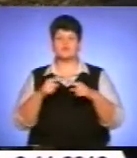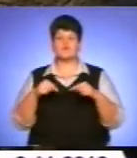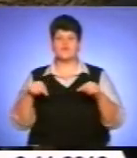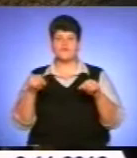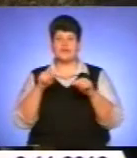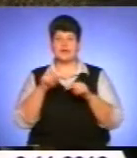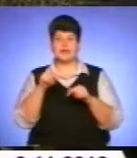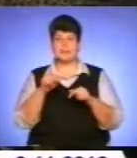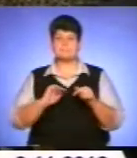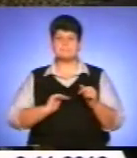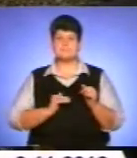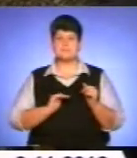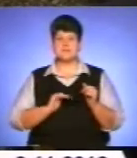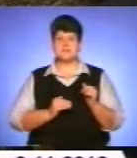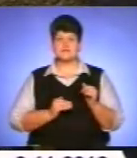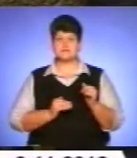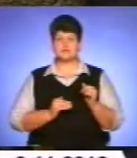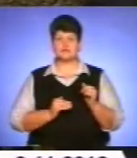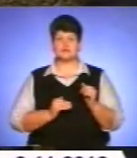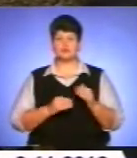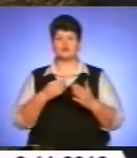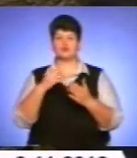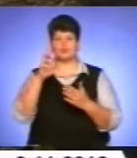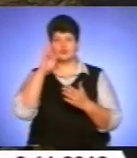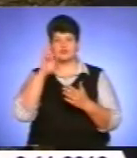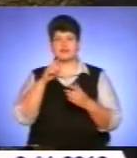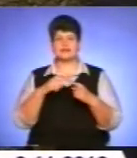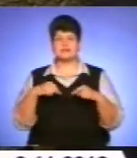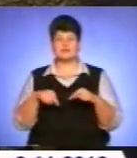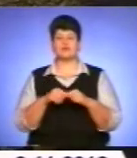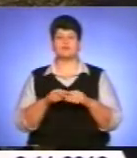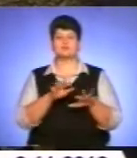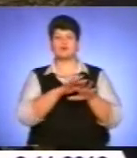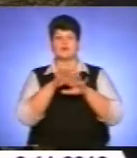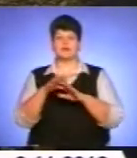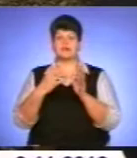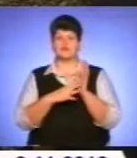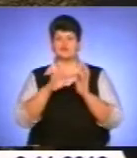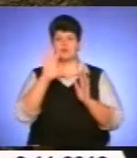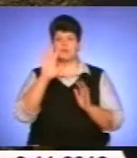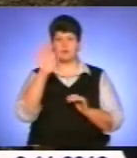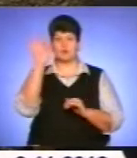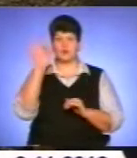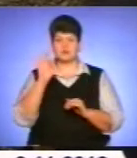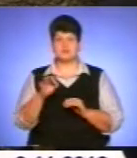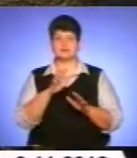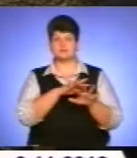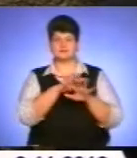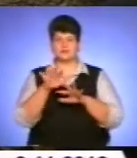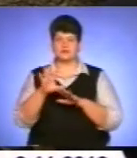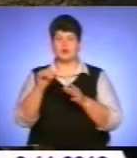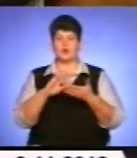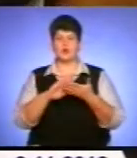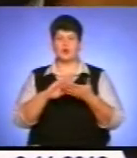бізнесу, тому що бюджетна сфера у нас фактично покривається на 95%, якщо я не помиляюся, в тому числі колективними